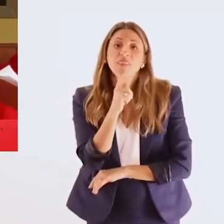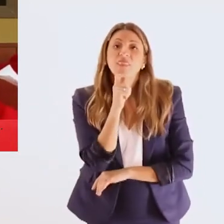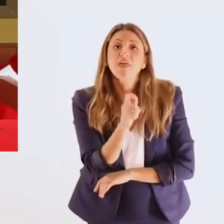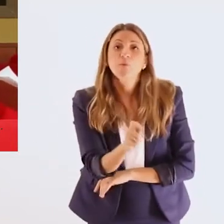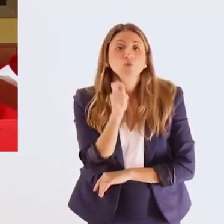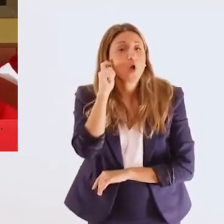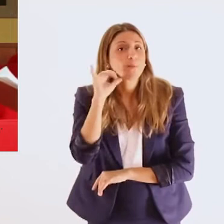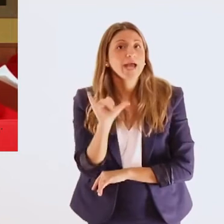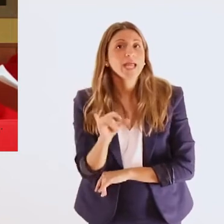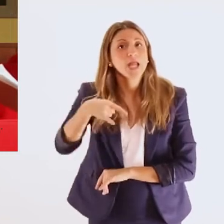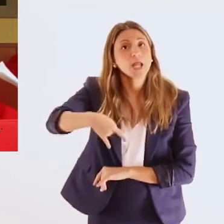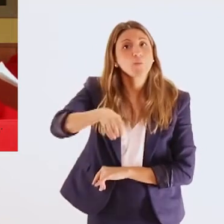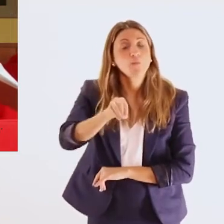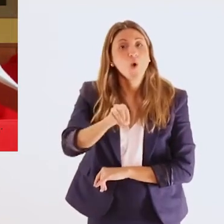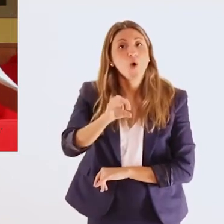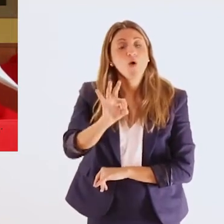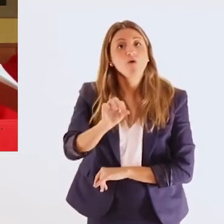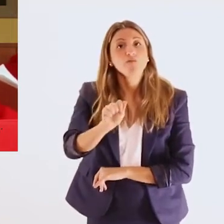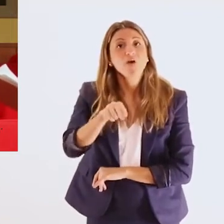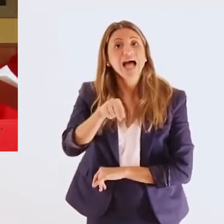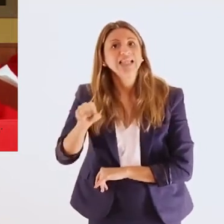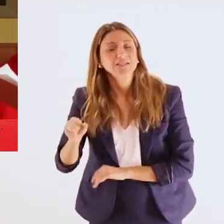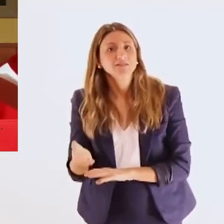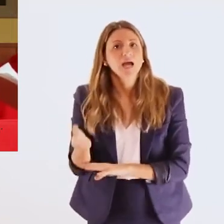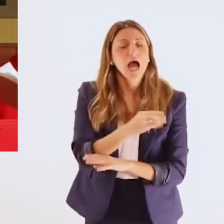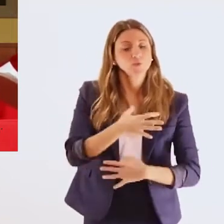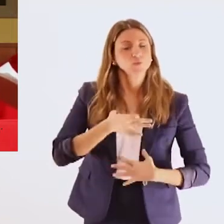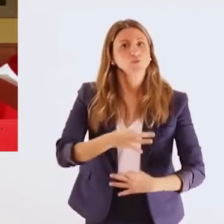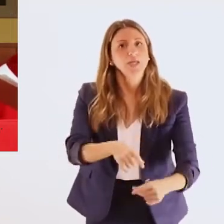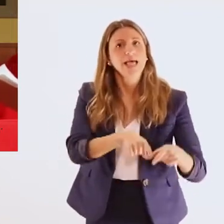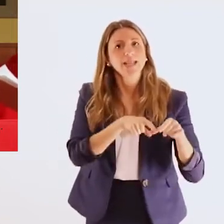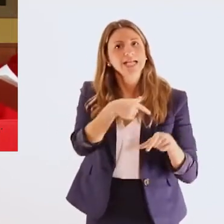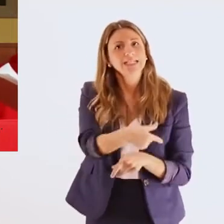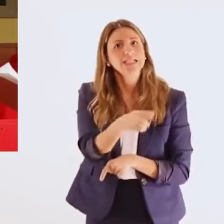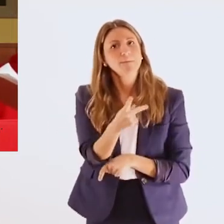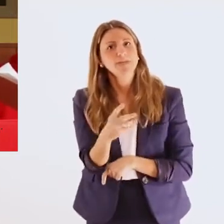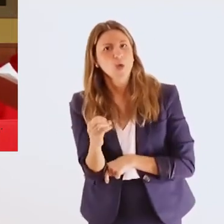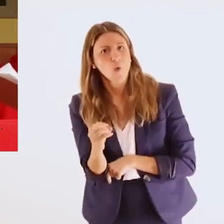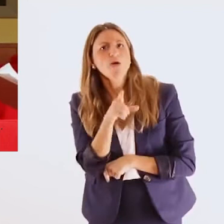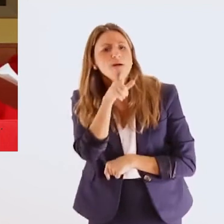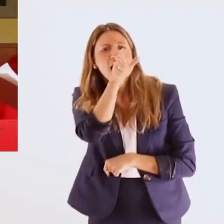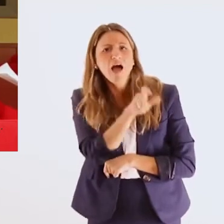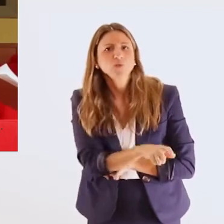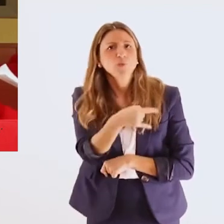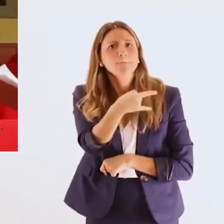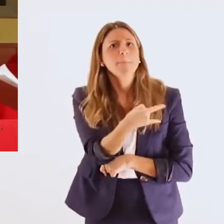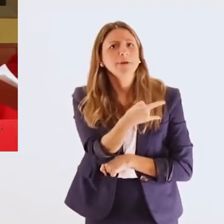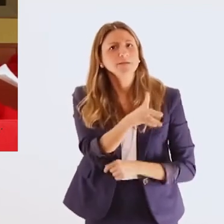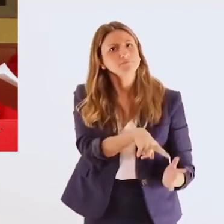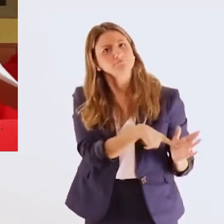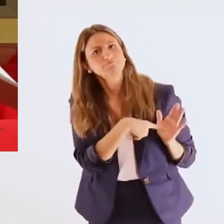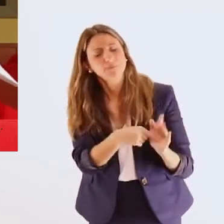κοινής νόμης. Τον Νίκο Υποφάντη, που την συντόνισε, τον Αντώνη Παπαργύρη, από την Τζιπιό, που